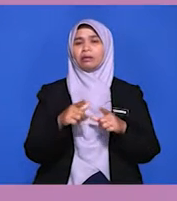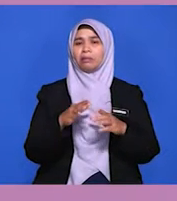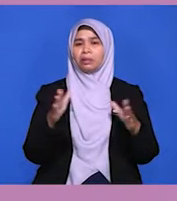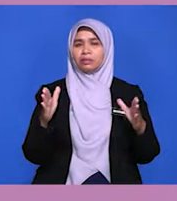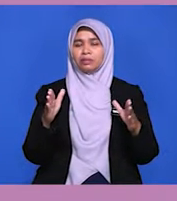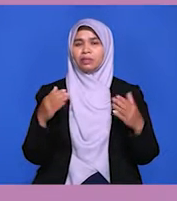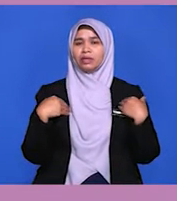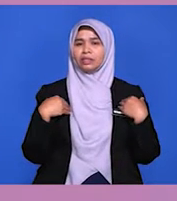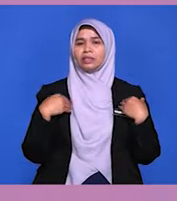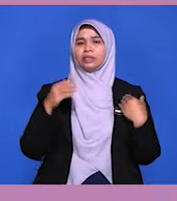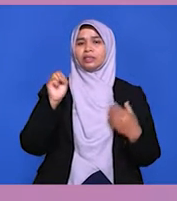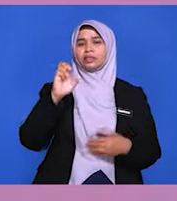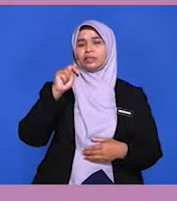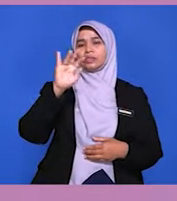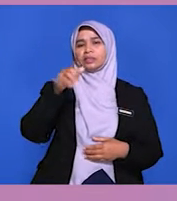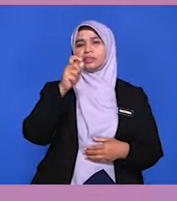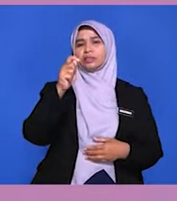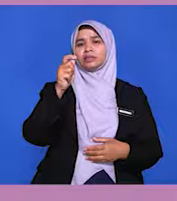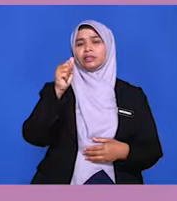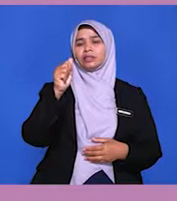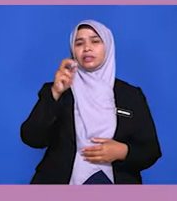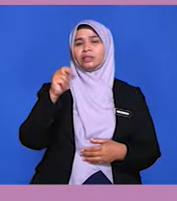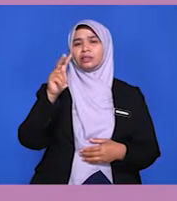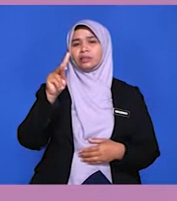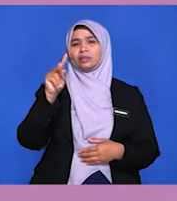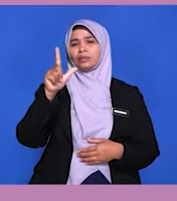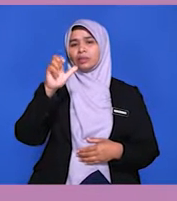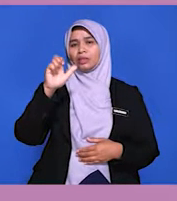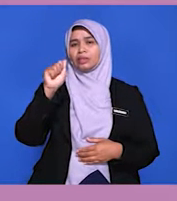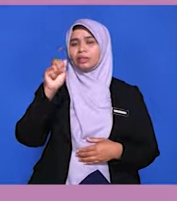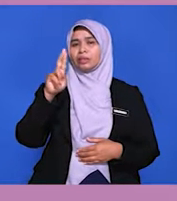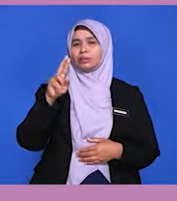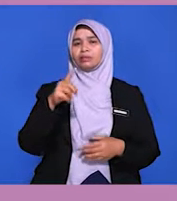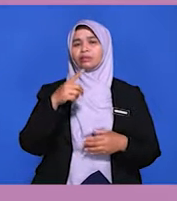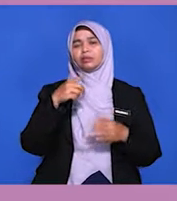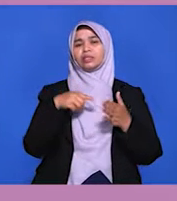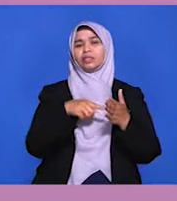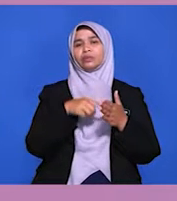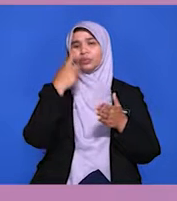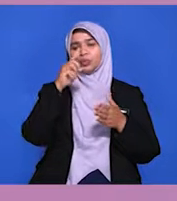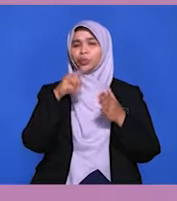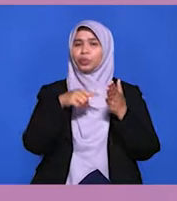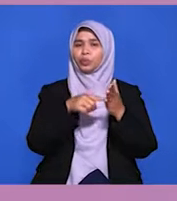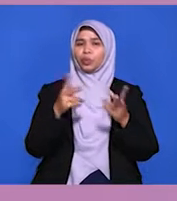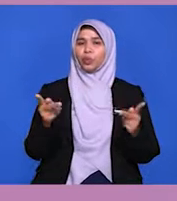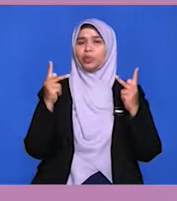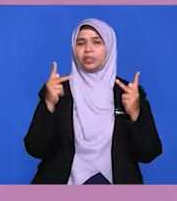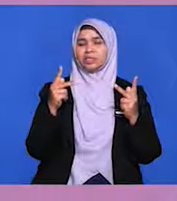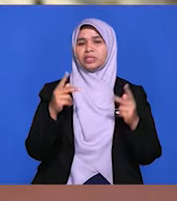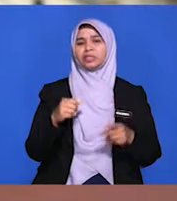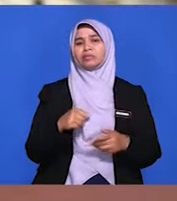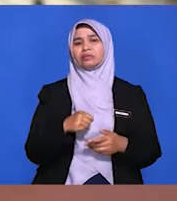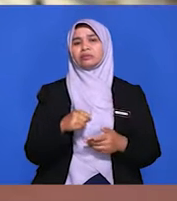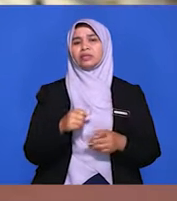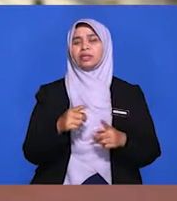memiliki senjata nuklear. Senjata ini sering digunakan sebagai alat untuk menunjukkan kekuasaan masing-masing